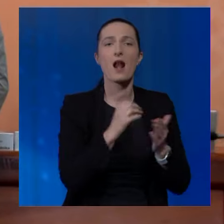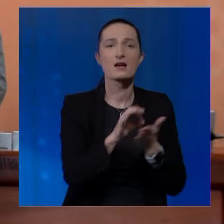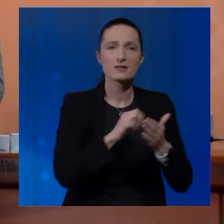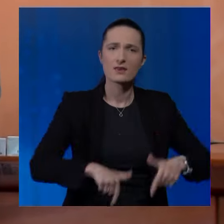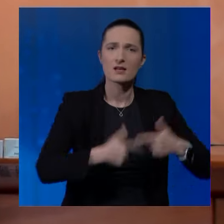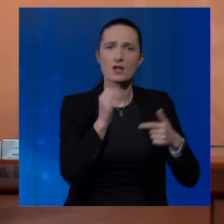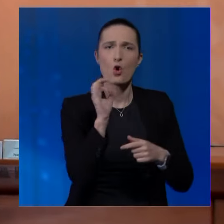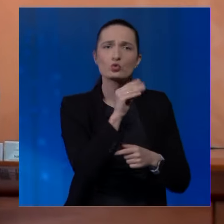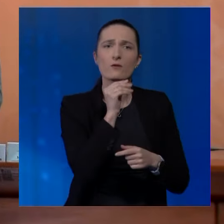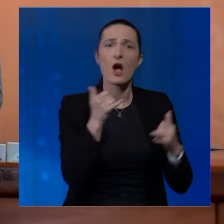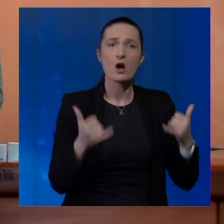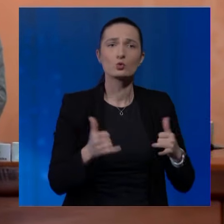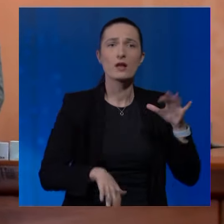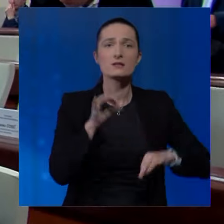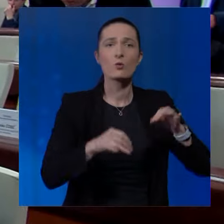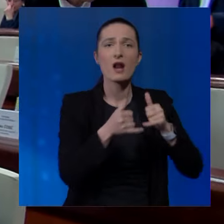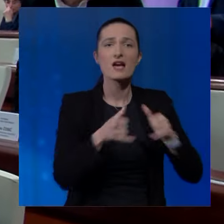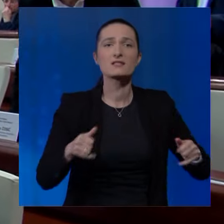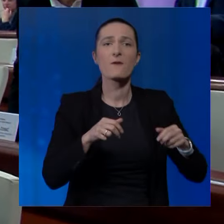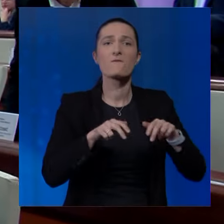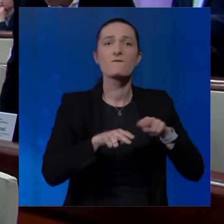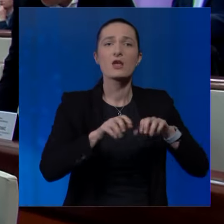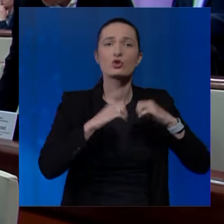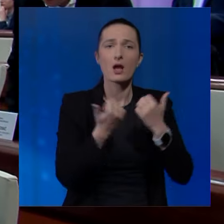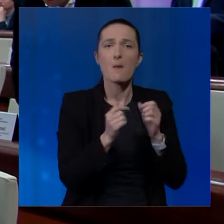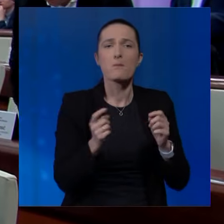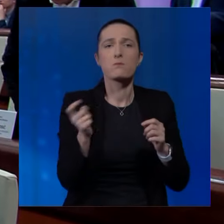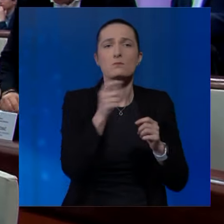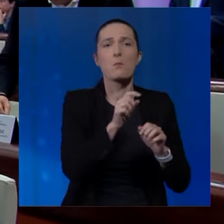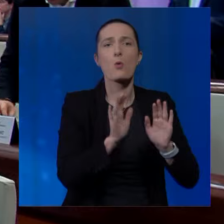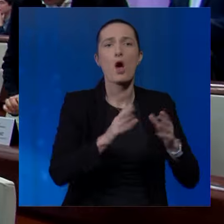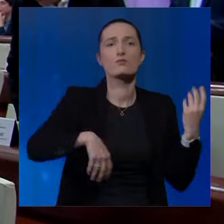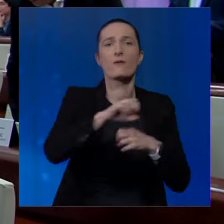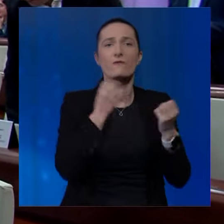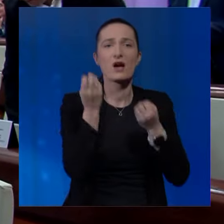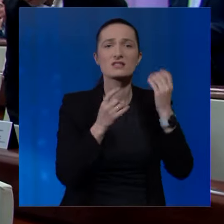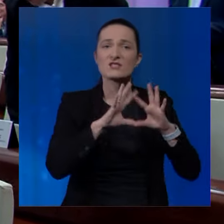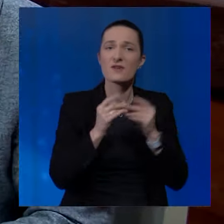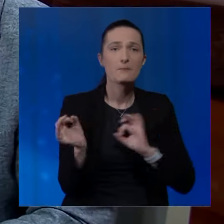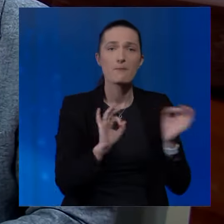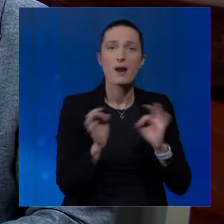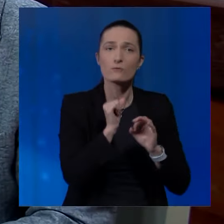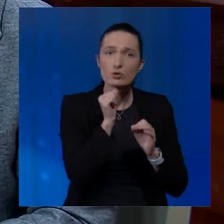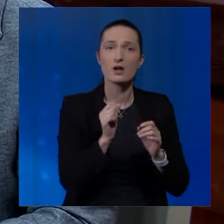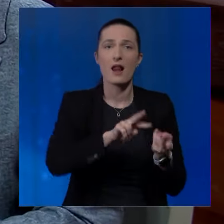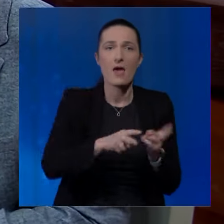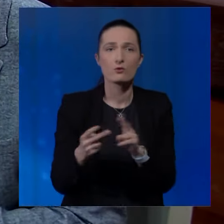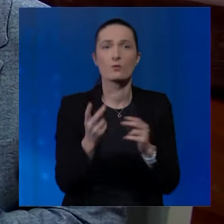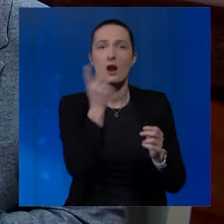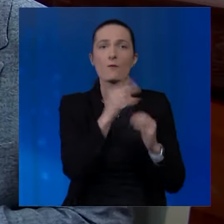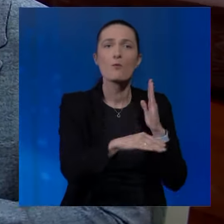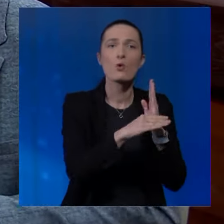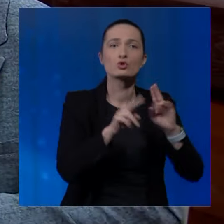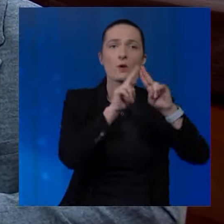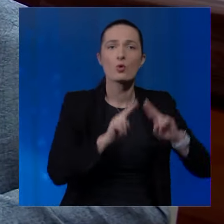uručevići da aktuelni izbor gradskih vječnika već polako postaje farsa, te da je sve ispremno i zralo za reformu, naravno s pomoć međunarodne